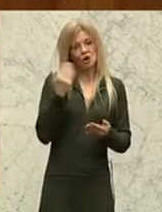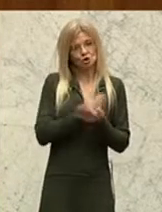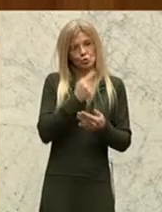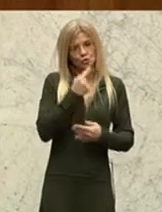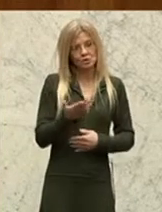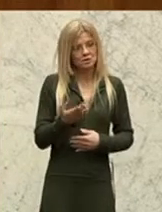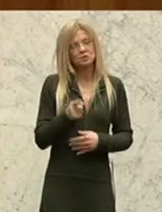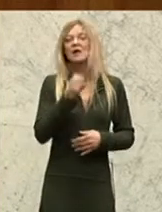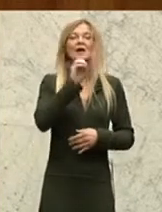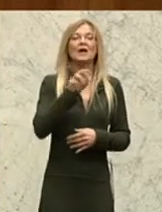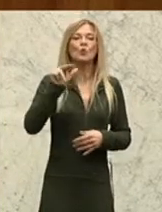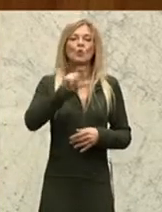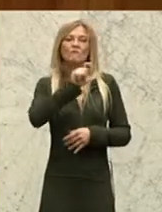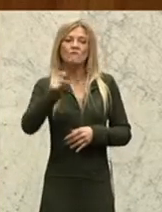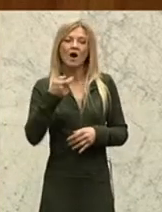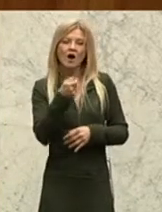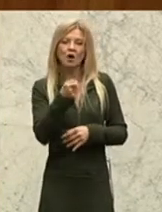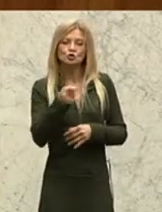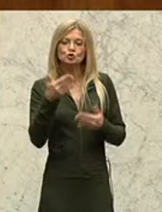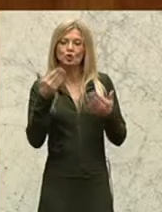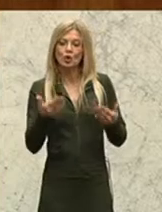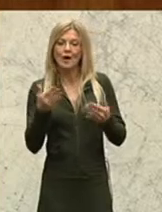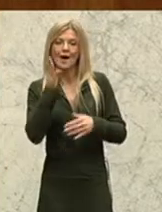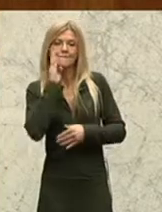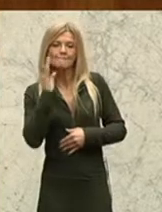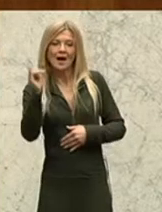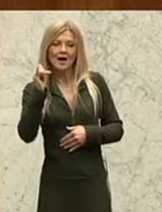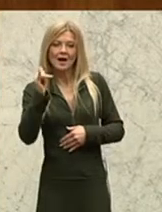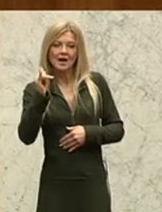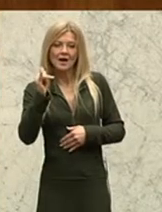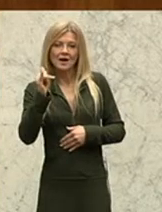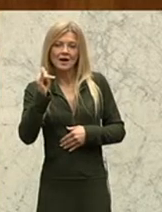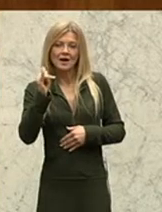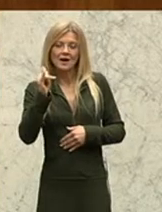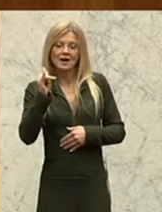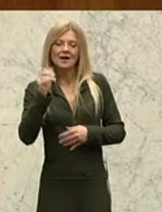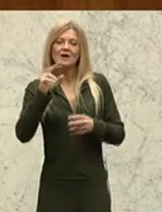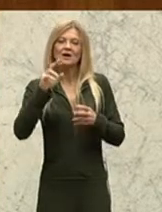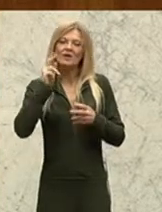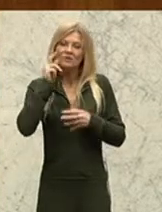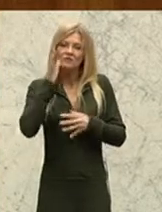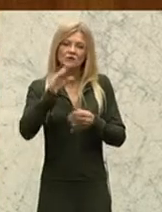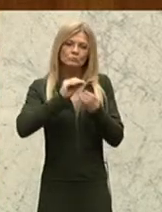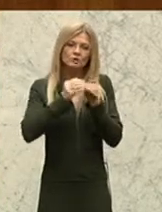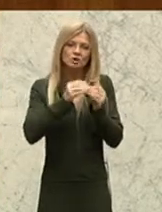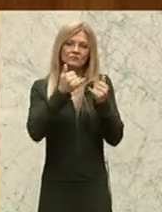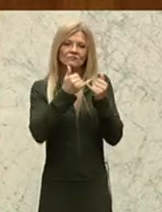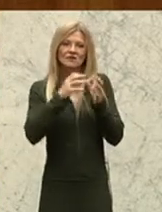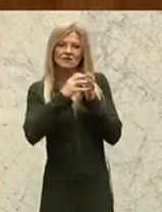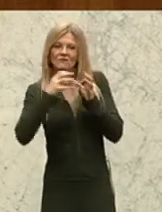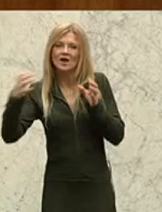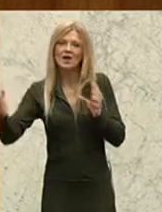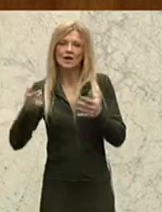der EU-Fachausschuss im Mai dieses Jahres mit einer etwaigen Verlängerung der Glyphosatverwendung wiederum